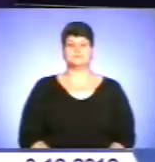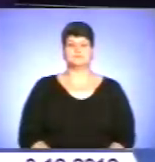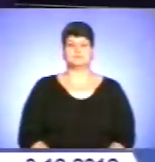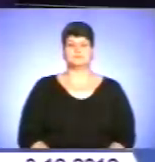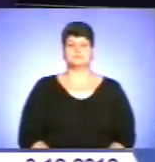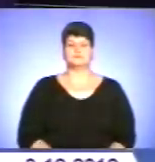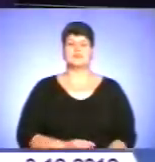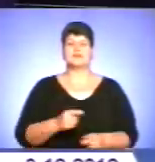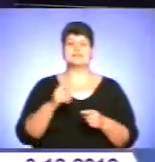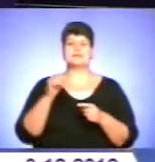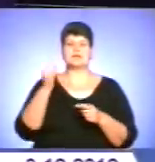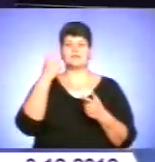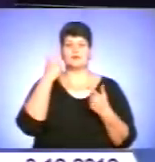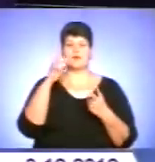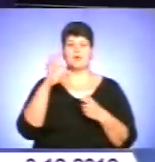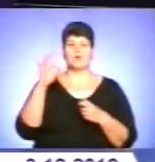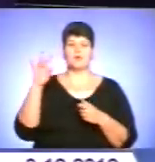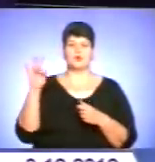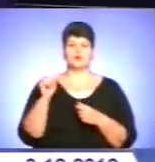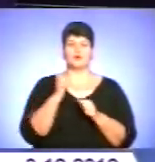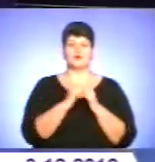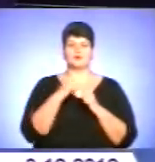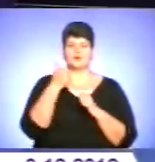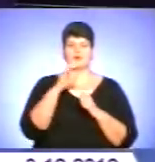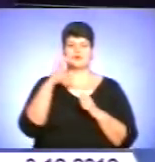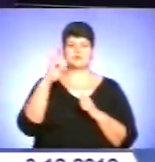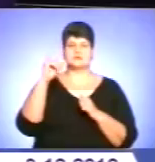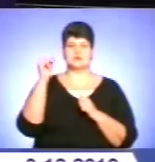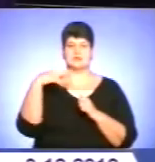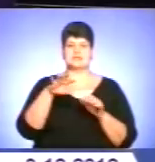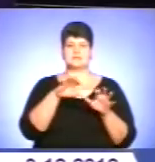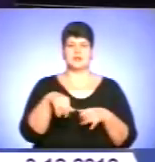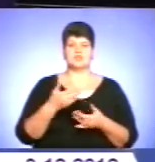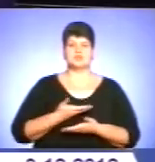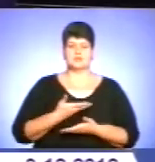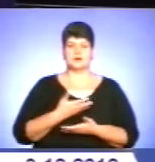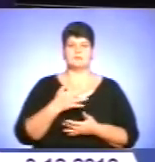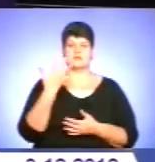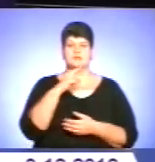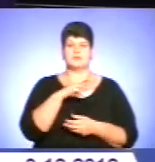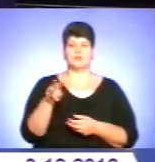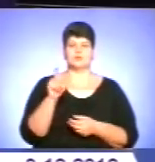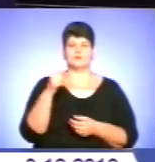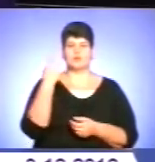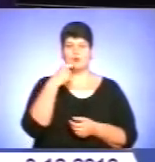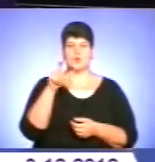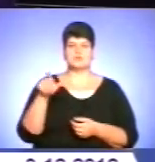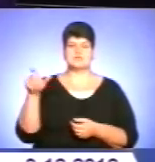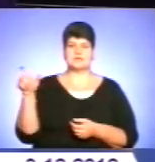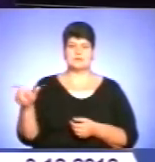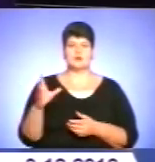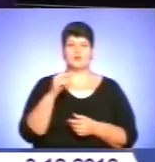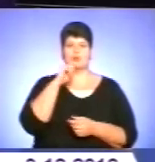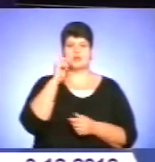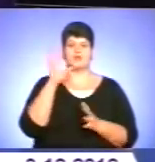За інформацією ООН, щороку СНІД забирає життя 5 мільйонів осіб. На жаль, Україна входить до п'ятірки у світі за